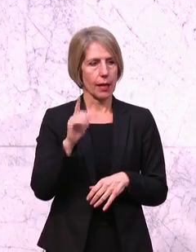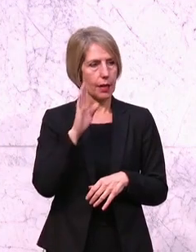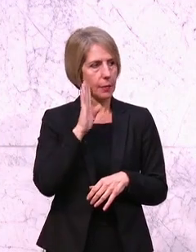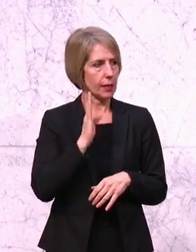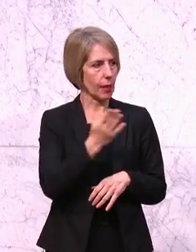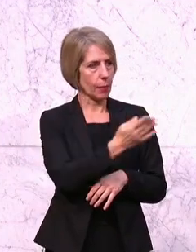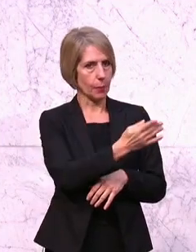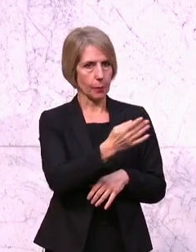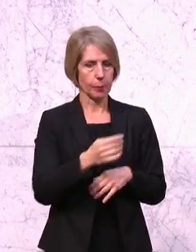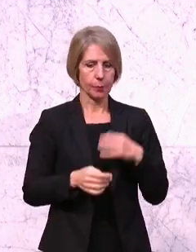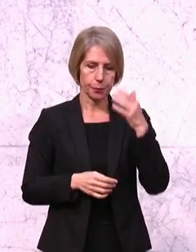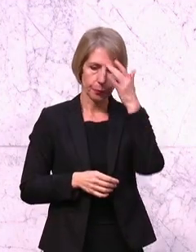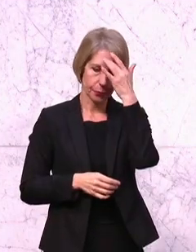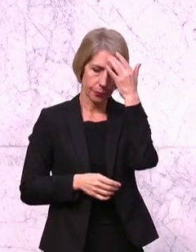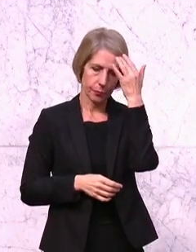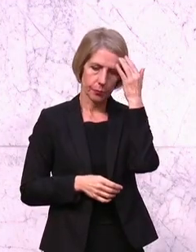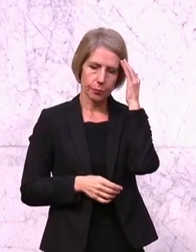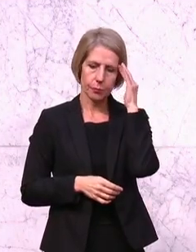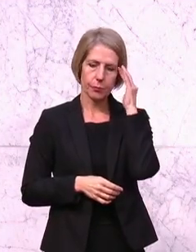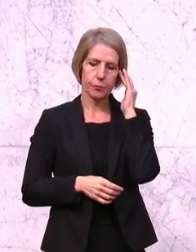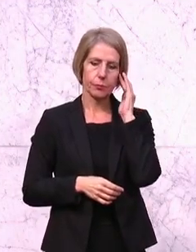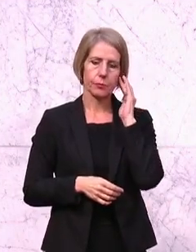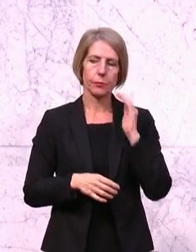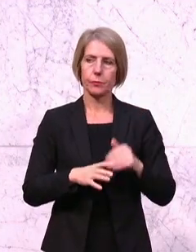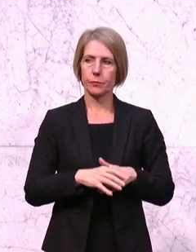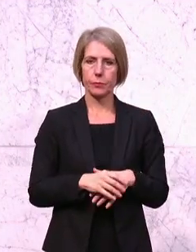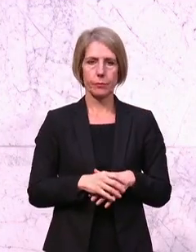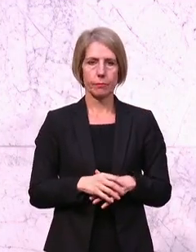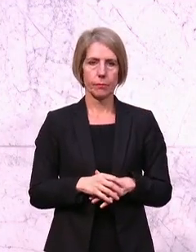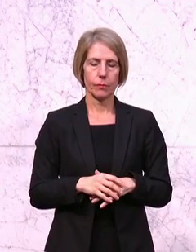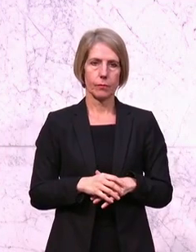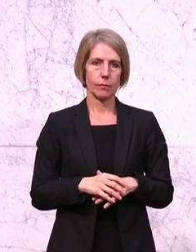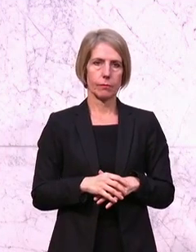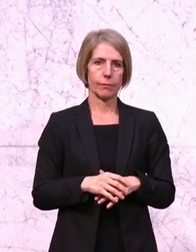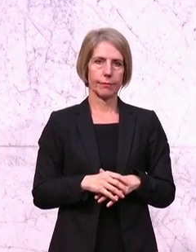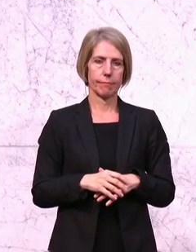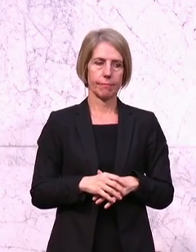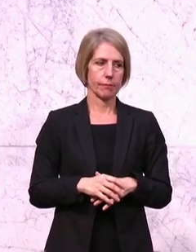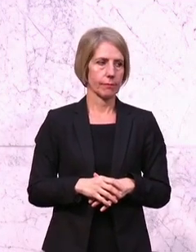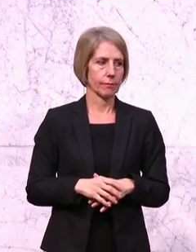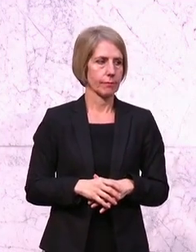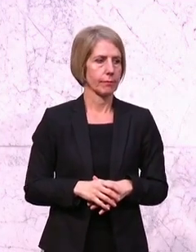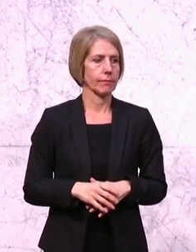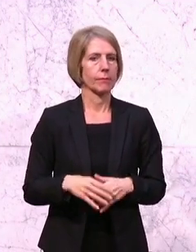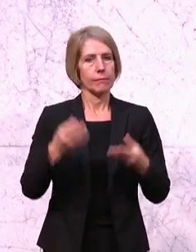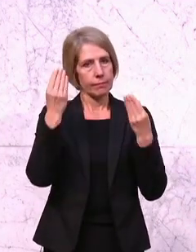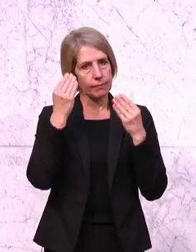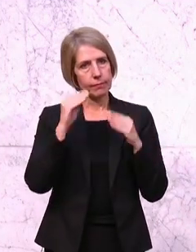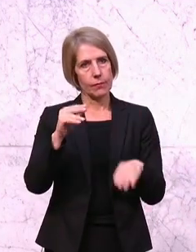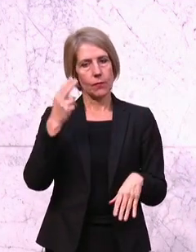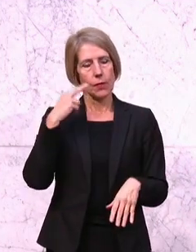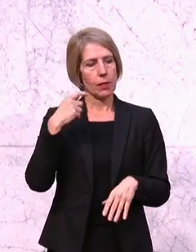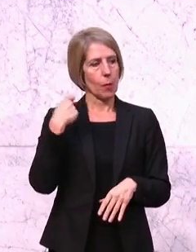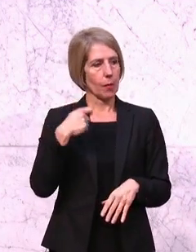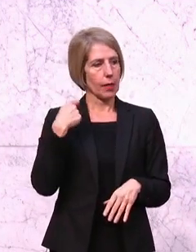Der Regionalsprecher der SPÖ, der Steirer Maximilian Lercher, ist nun an Bord. Sehr geehrter Herr Präsident,